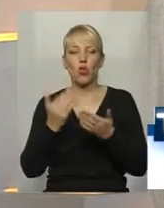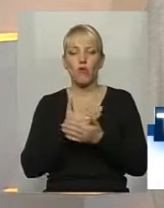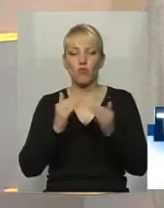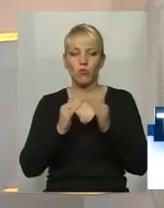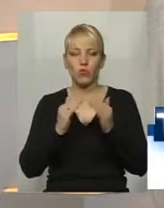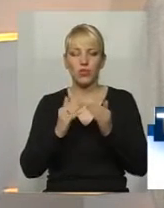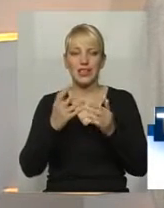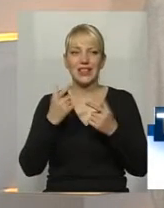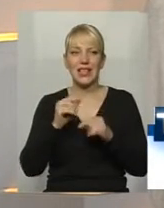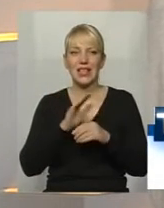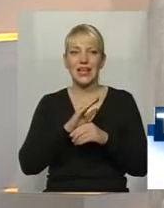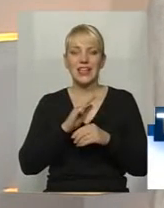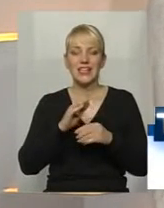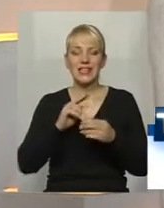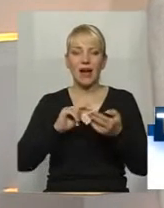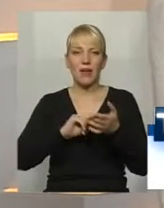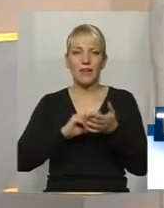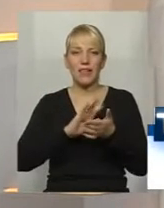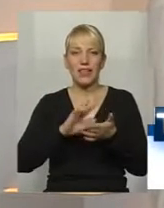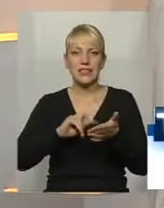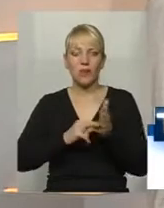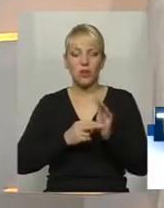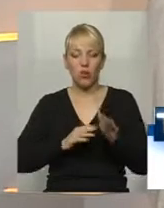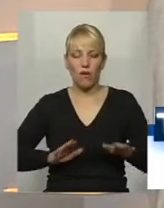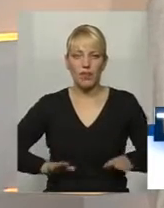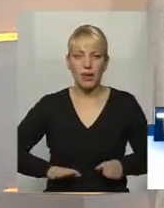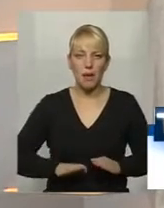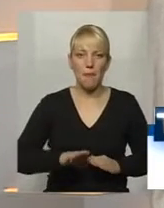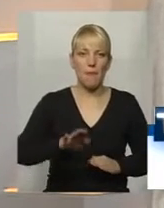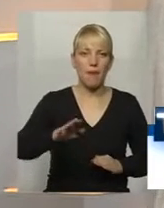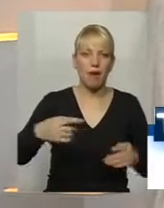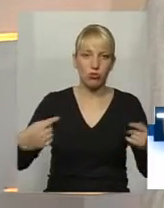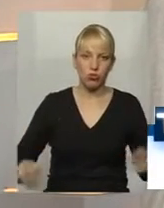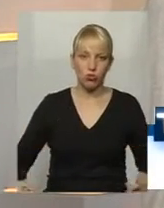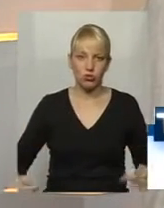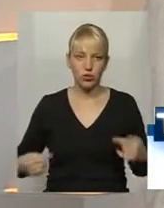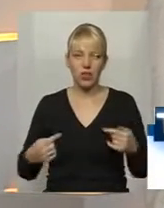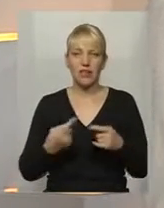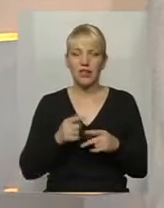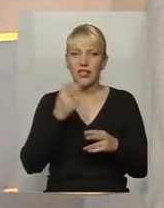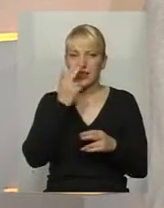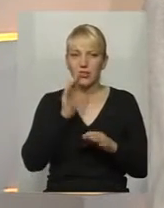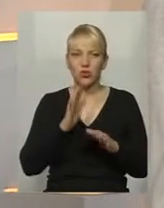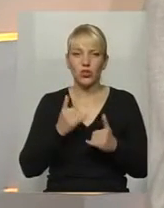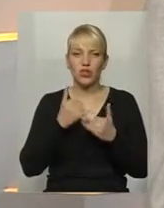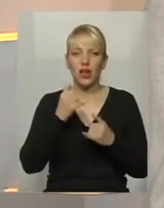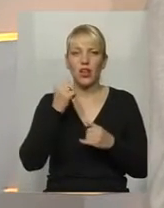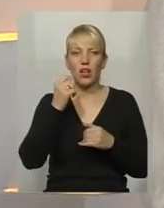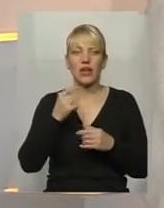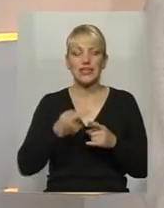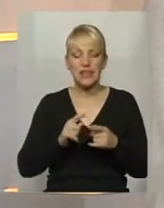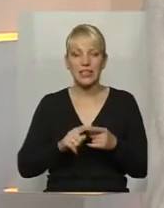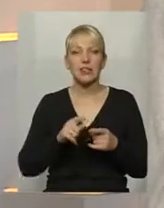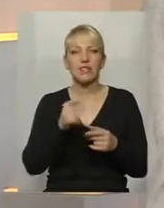для незрячої людини, чи людини, яка рухається при допомозі візка, він і зручний для похилого віку людини, для